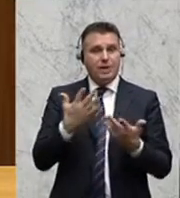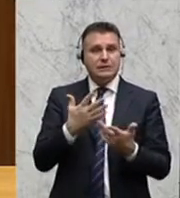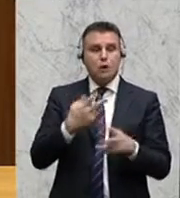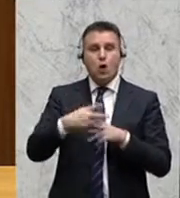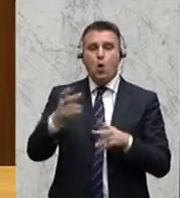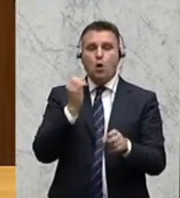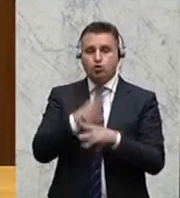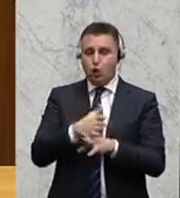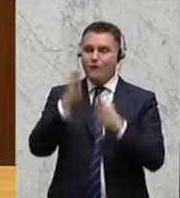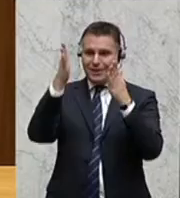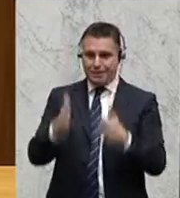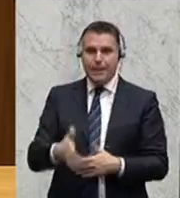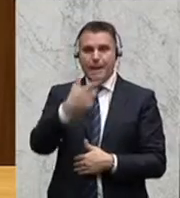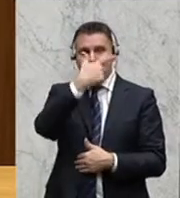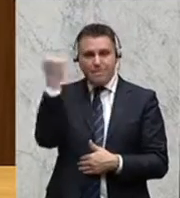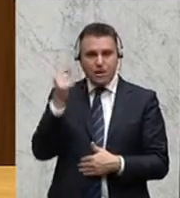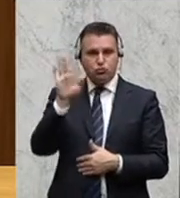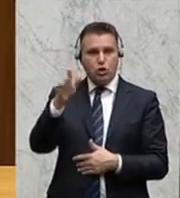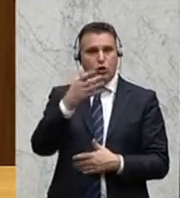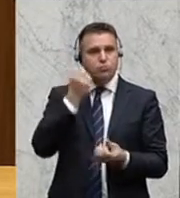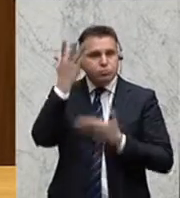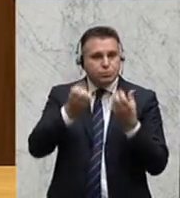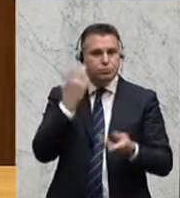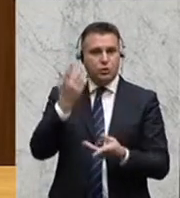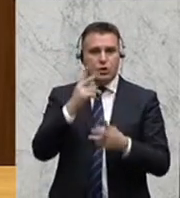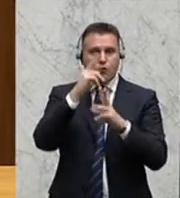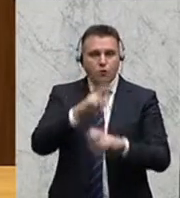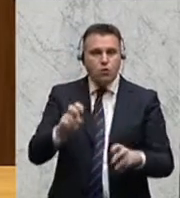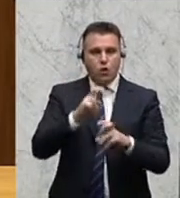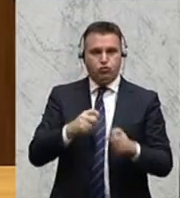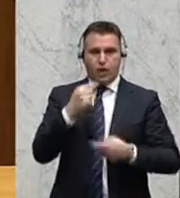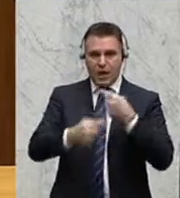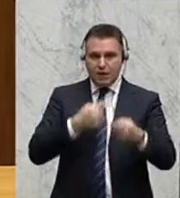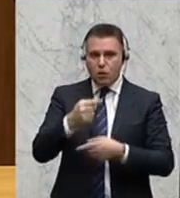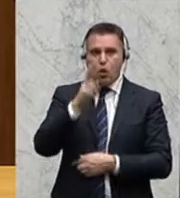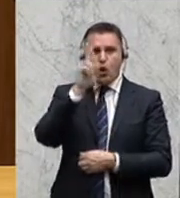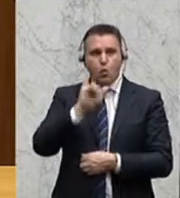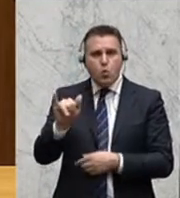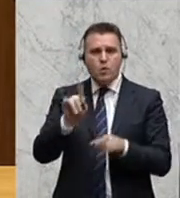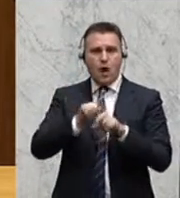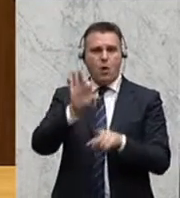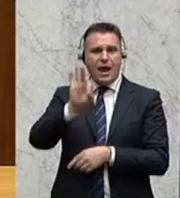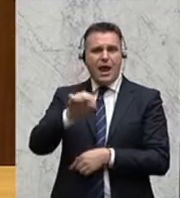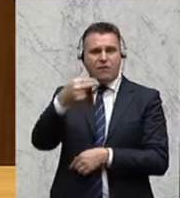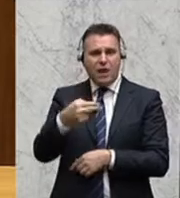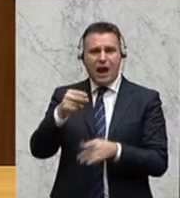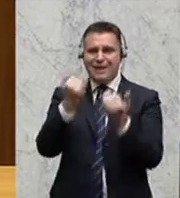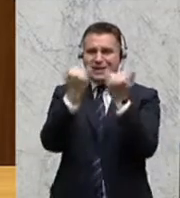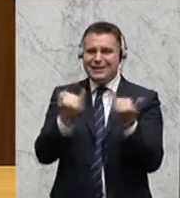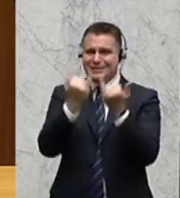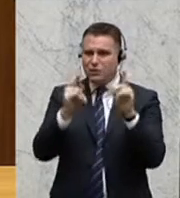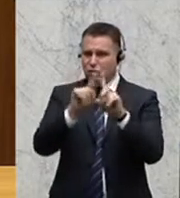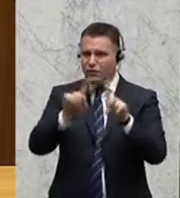Mensch, seine Innovationskraft, die Forschung und die Entwicklung im Unternehmen, auf unseren Unis, auf unseren FHs und unseren Instituten.